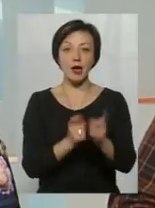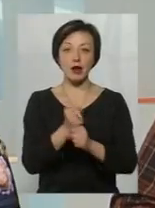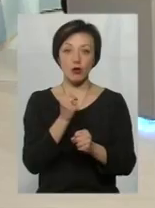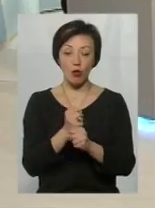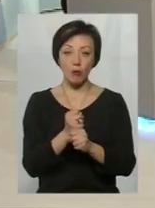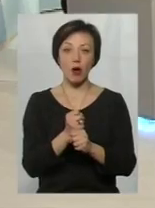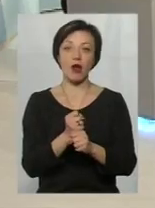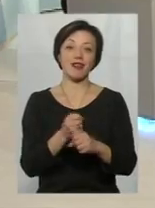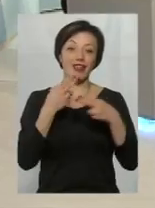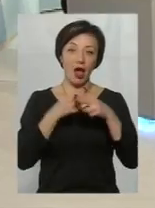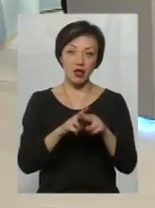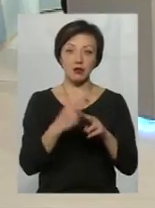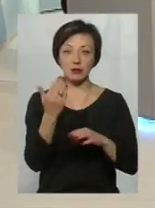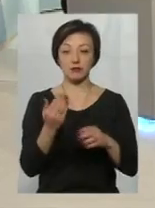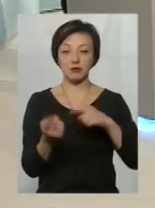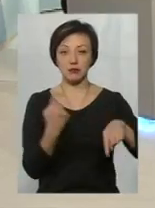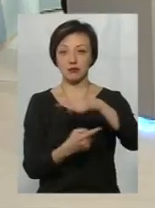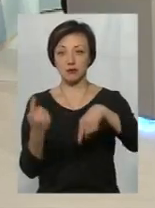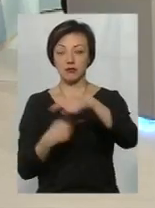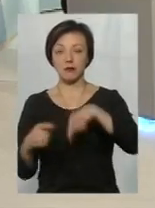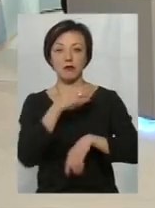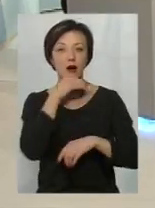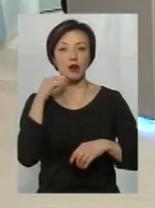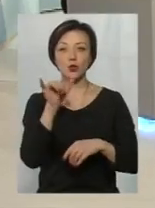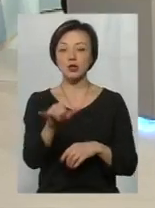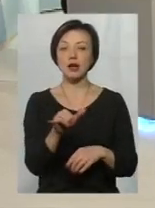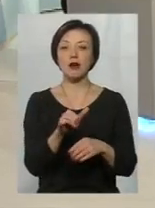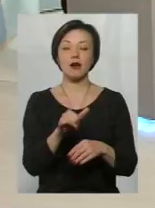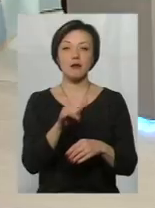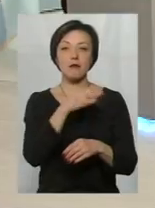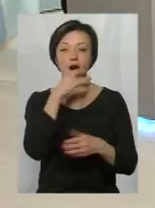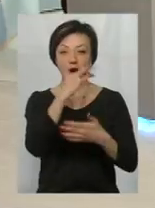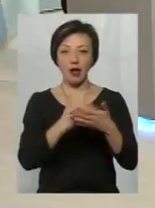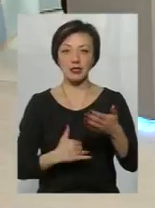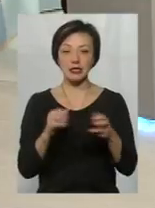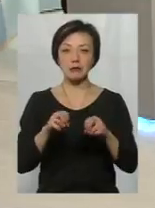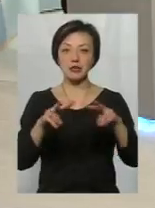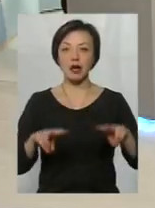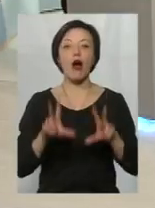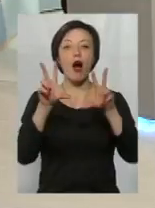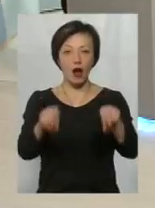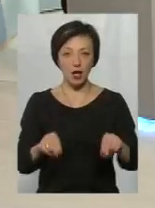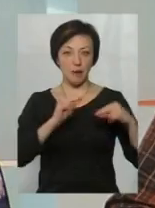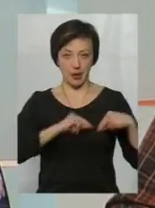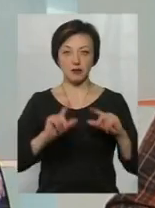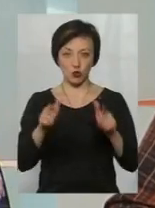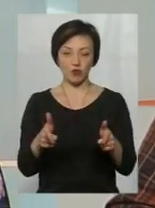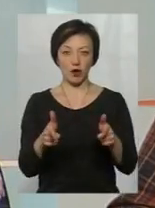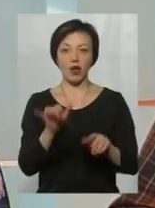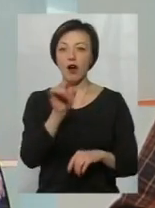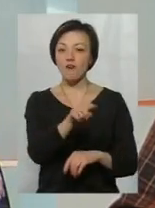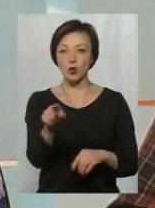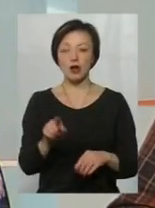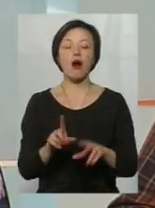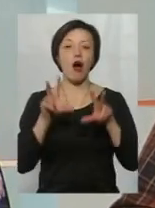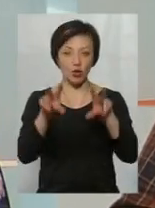робототехніки, оскільки там багато конвейерів. В них набагато спеціальностей діє гарантія працевлаштування. Тобто, вони абсолютно